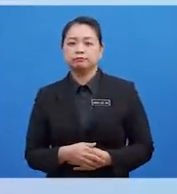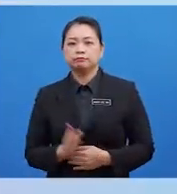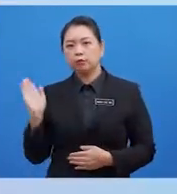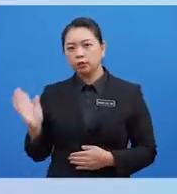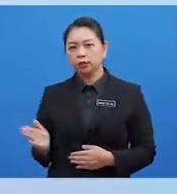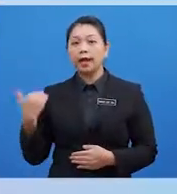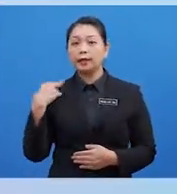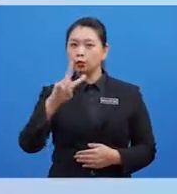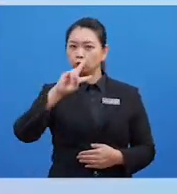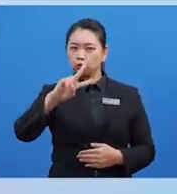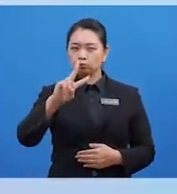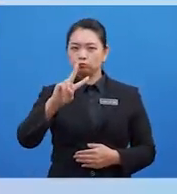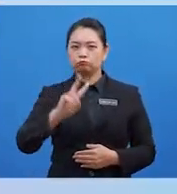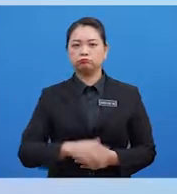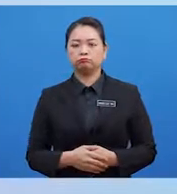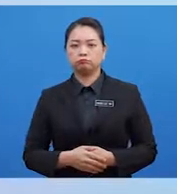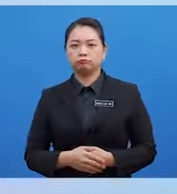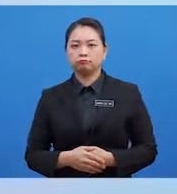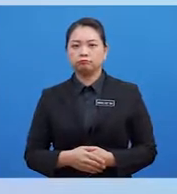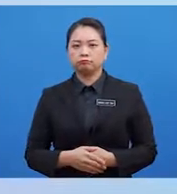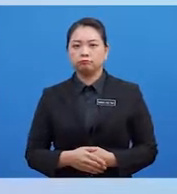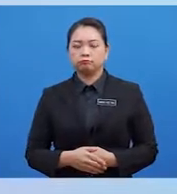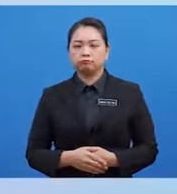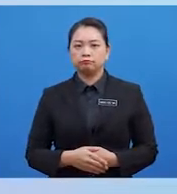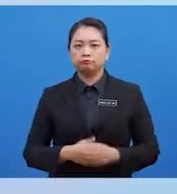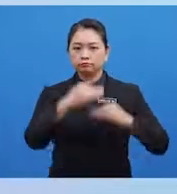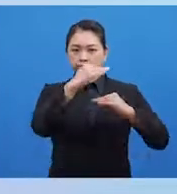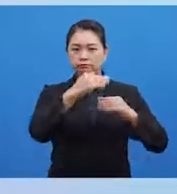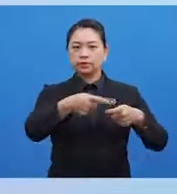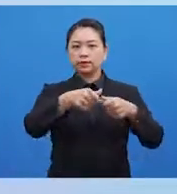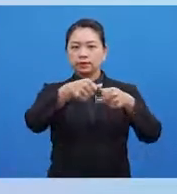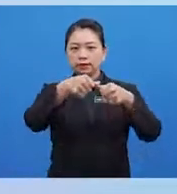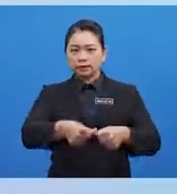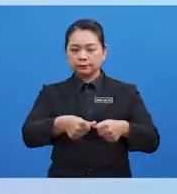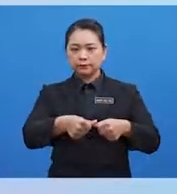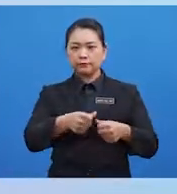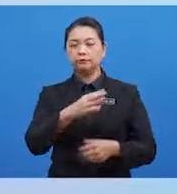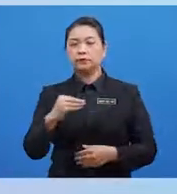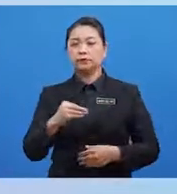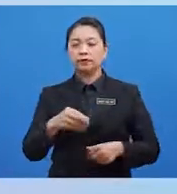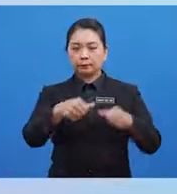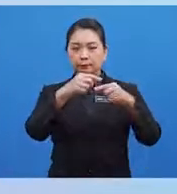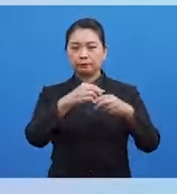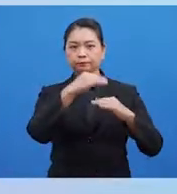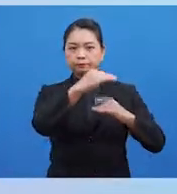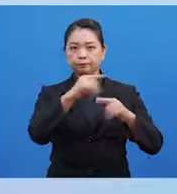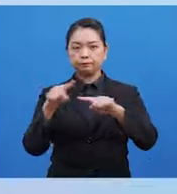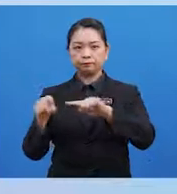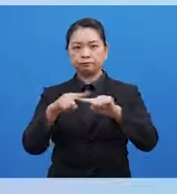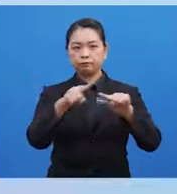mempunyai dua peringkat pembelajaran Iaitu satu peringkat penetapan dan peringkat kepelbagaian